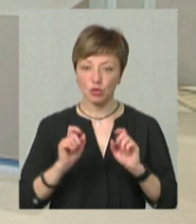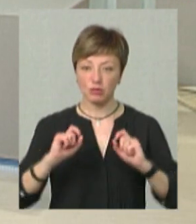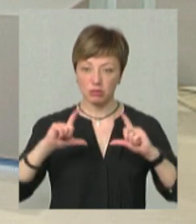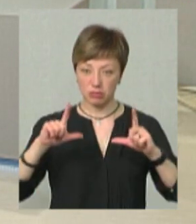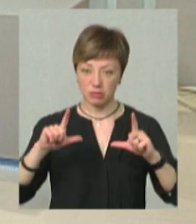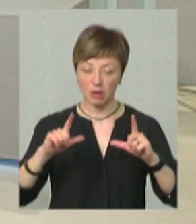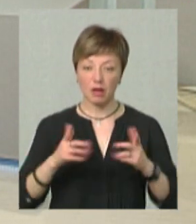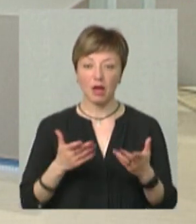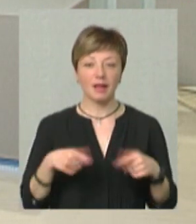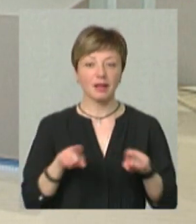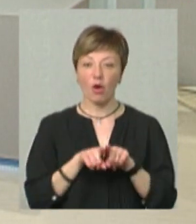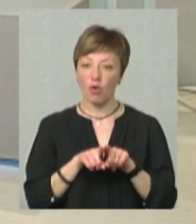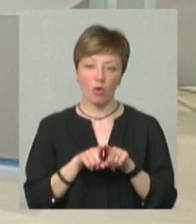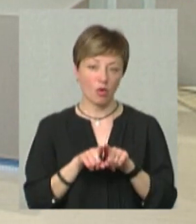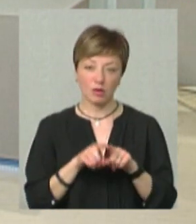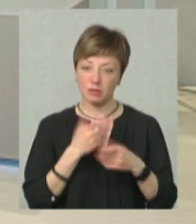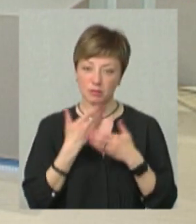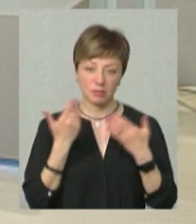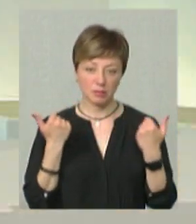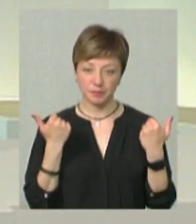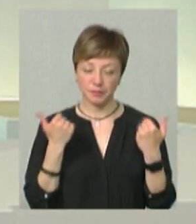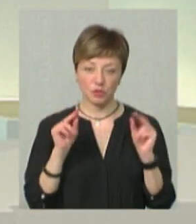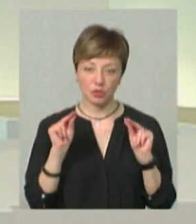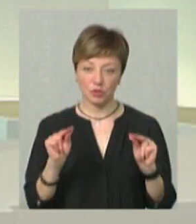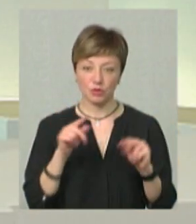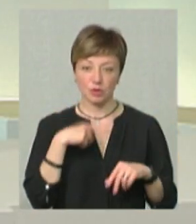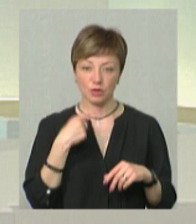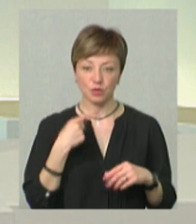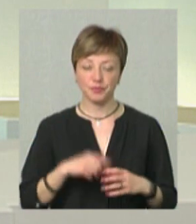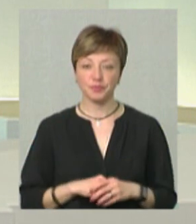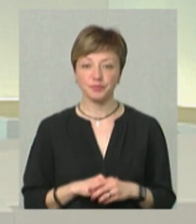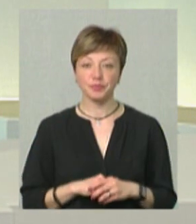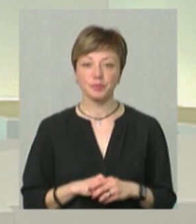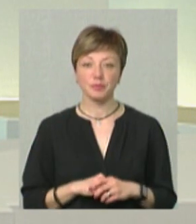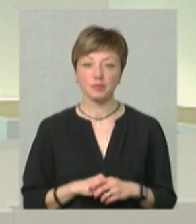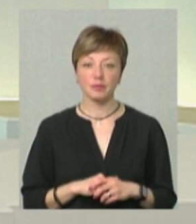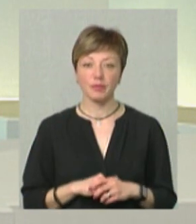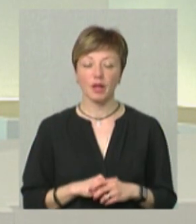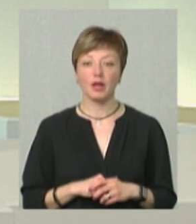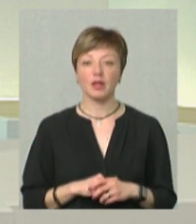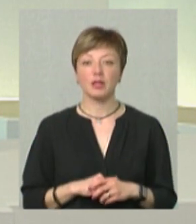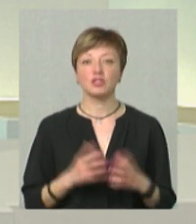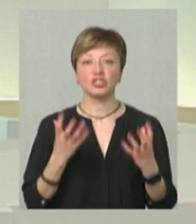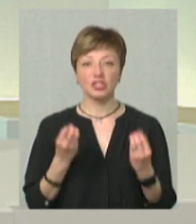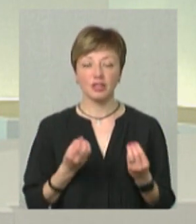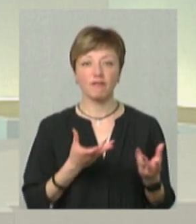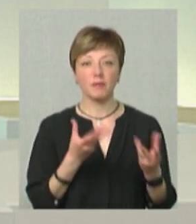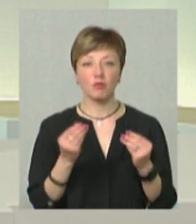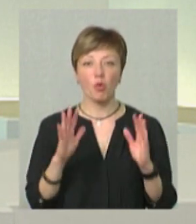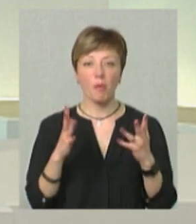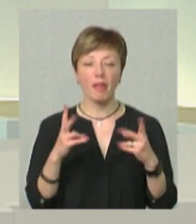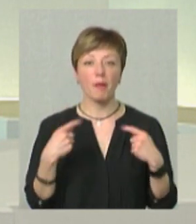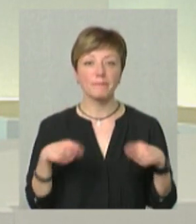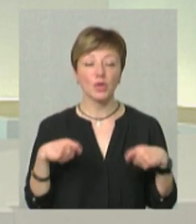цін. Такого не відбулося, скажімо відверто. Ще вплинуло момент такий на